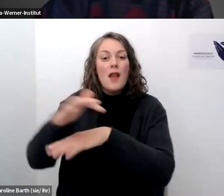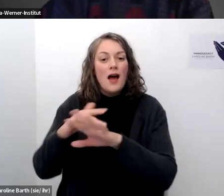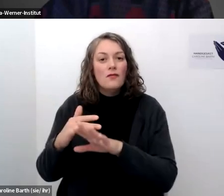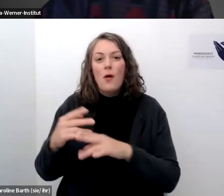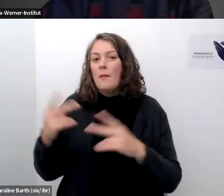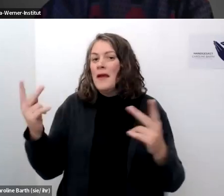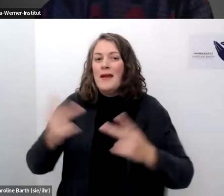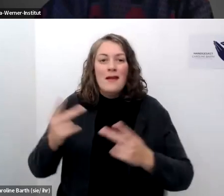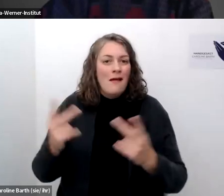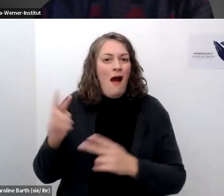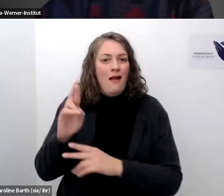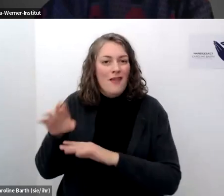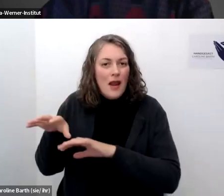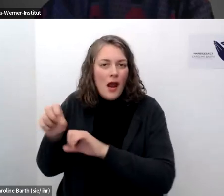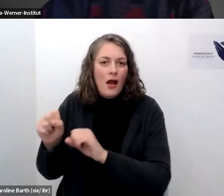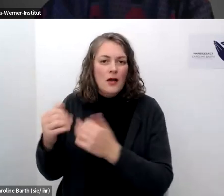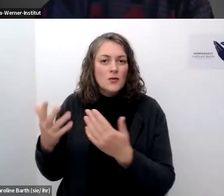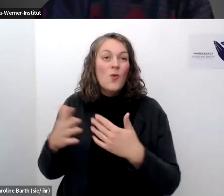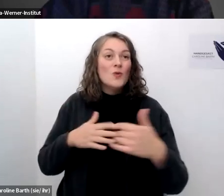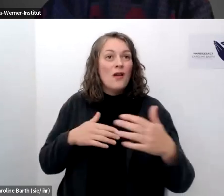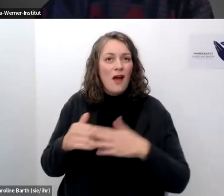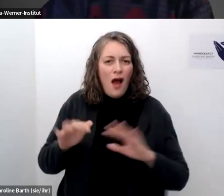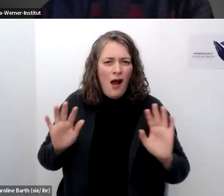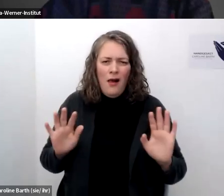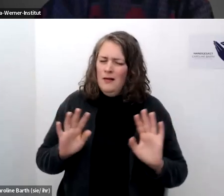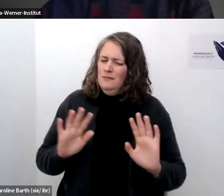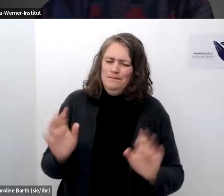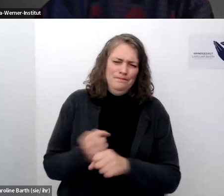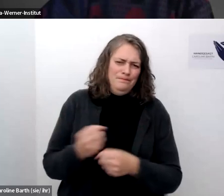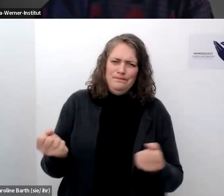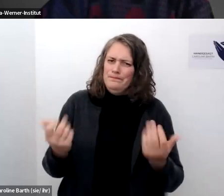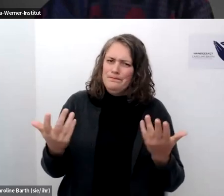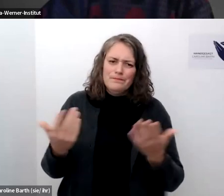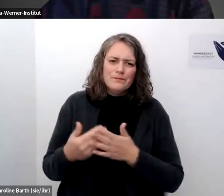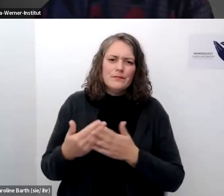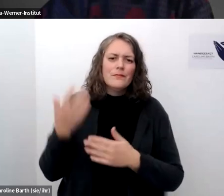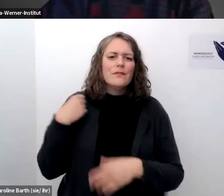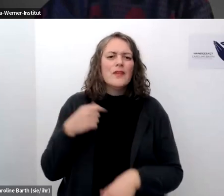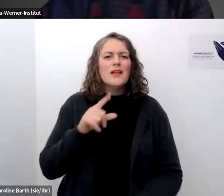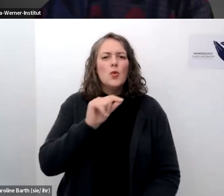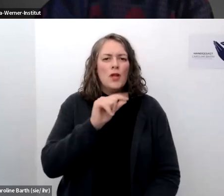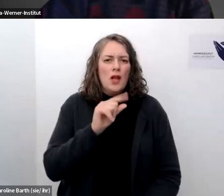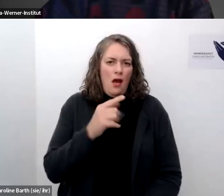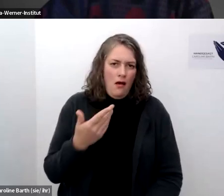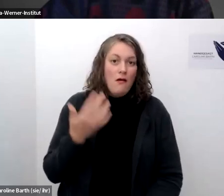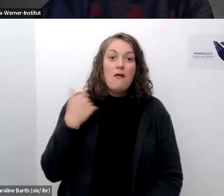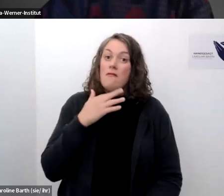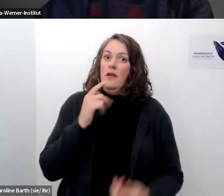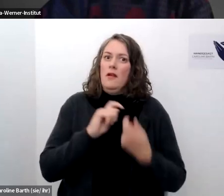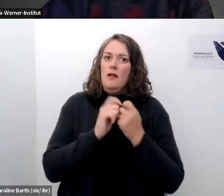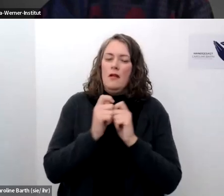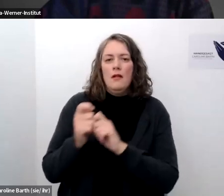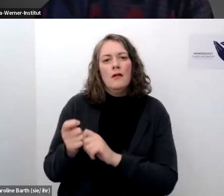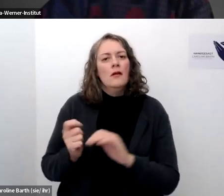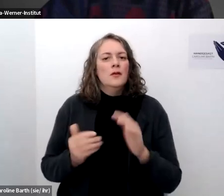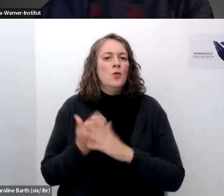social media plattform wir jetzt reden natürlich nicht neutral sind also das haben wir jetzt zum beispiel auch bei twitter gesehen da hat sich einiges geändert seitdem elon